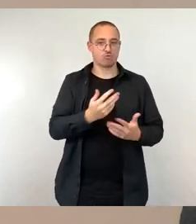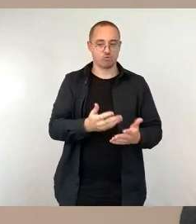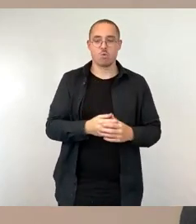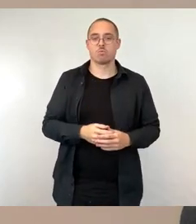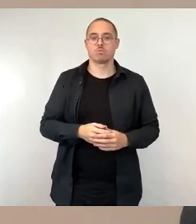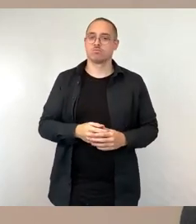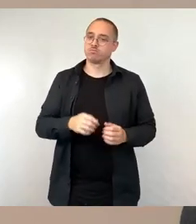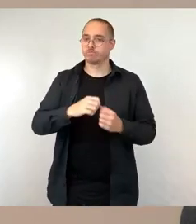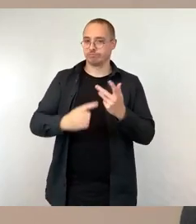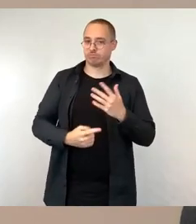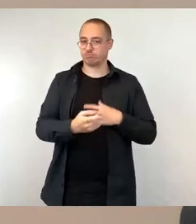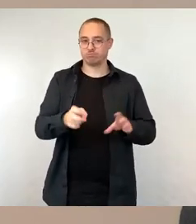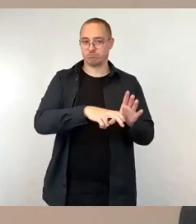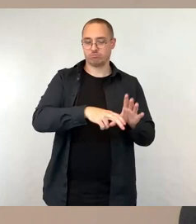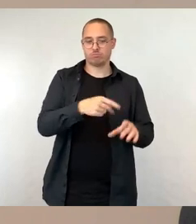entschieden.